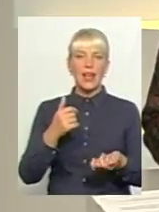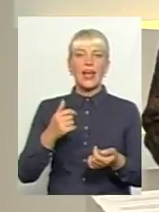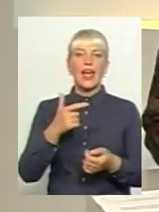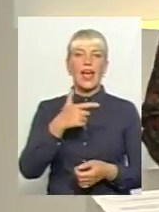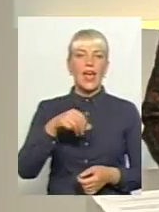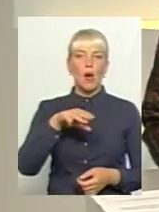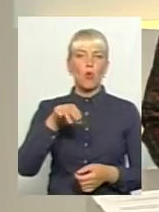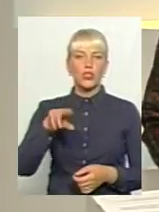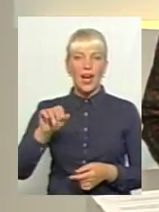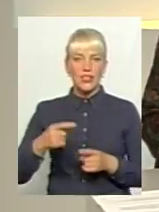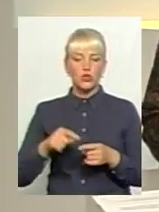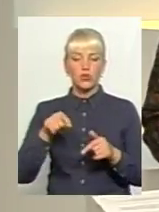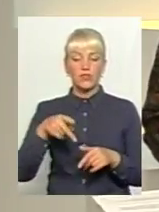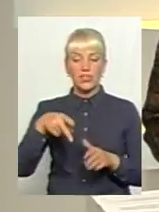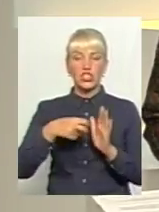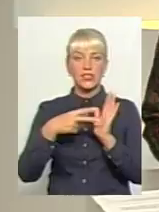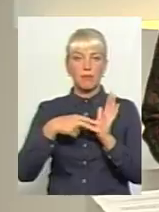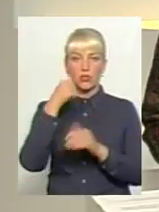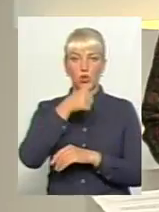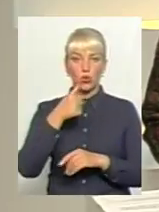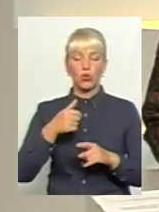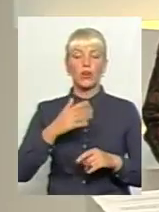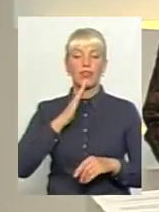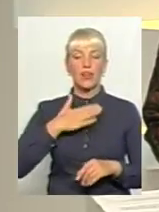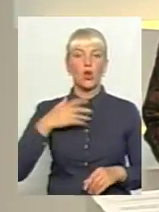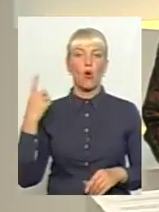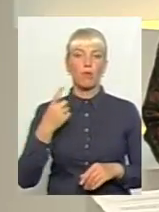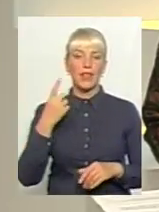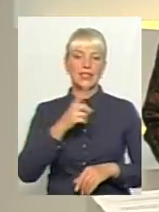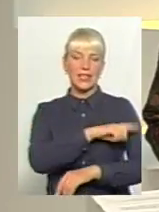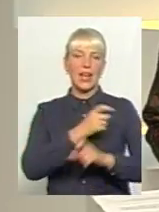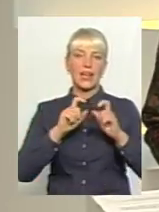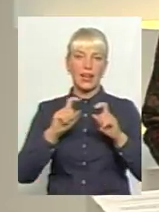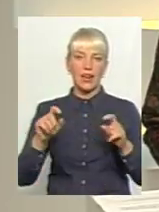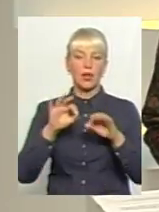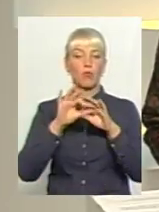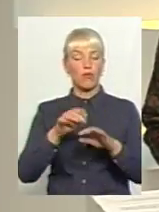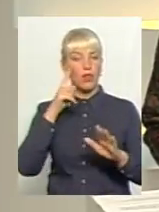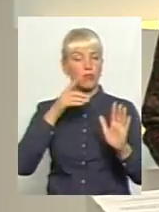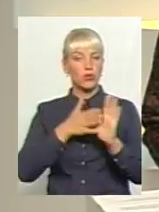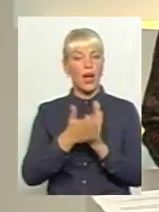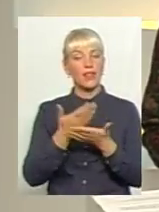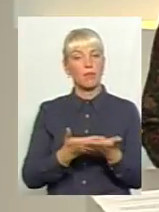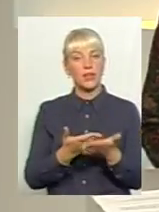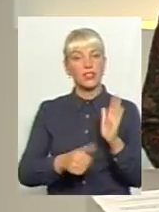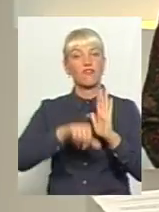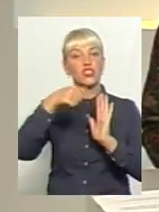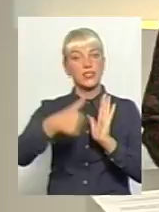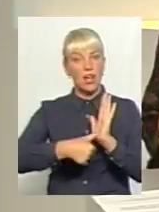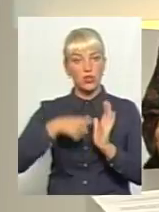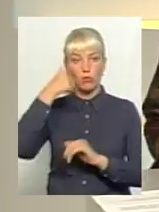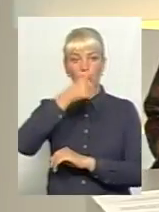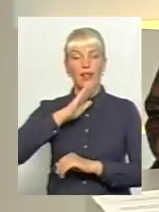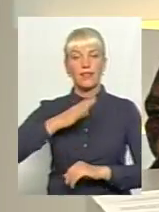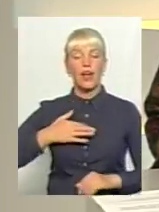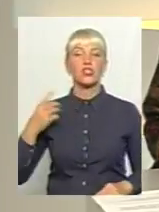2017 року, наша обласна лікарня провела тендер через Прозоро. А от, до прикладу, 2016 році наша